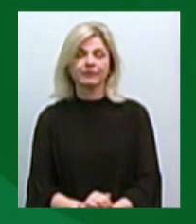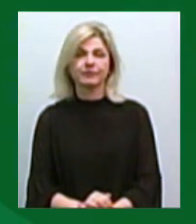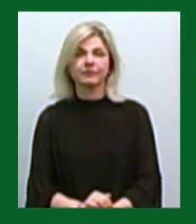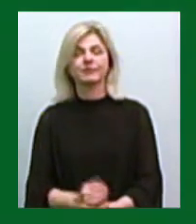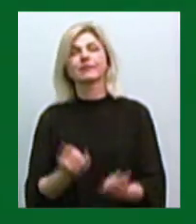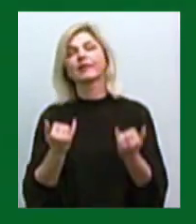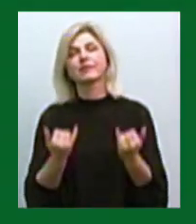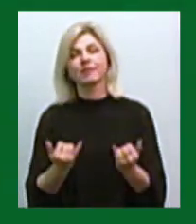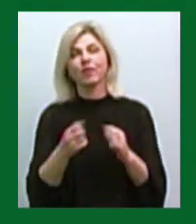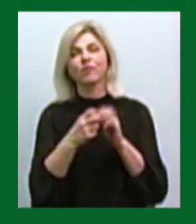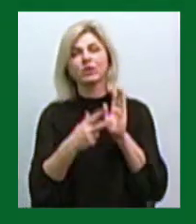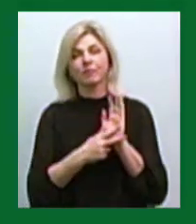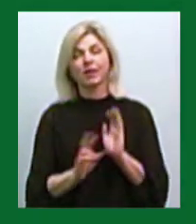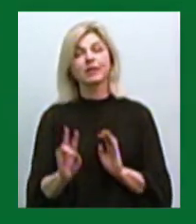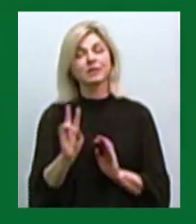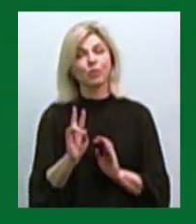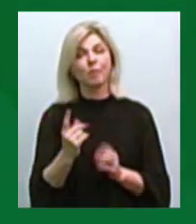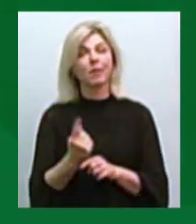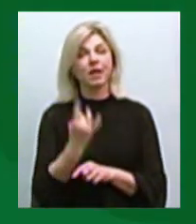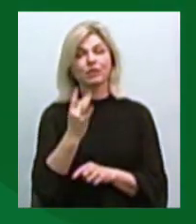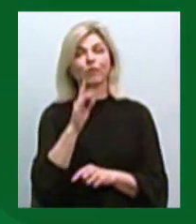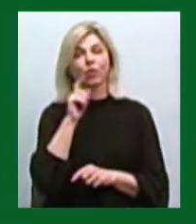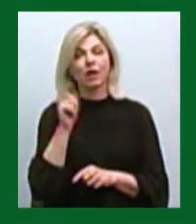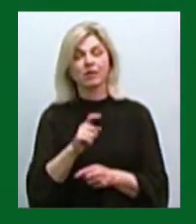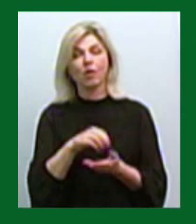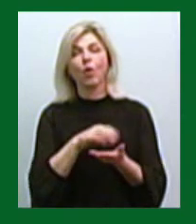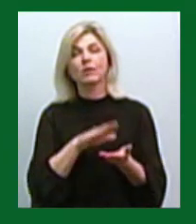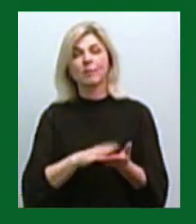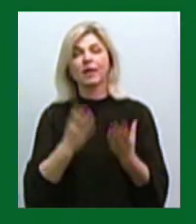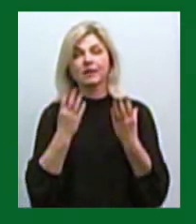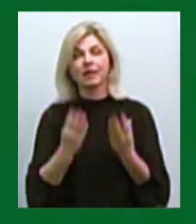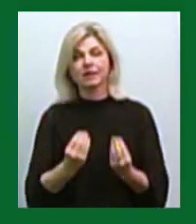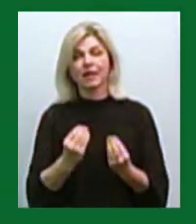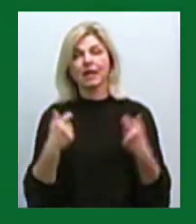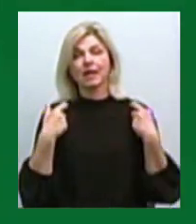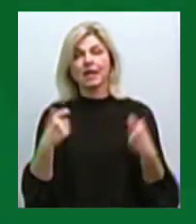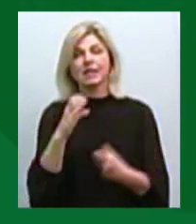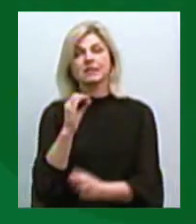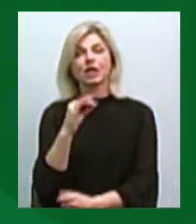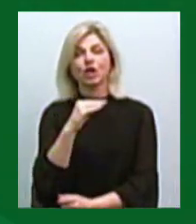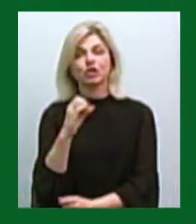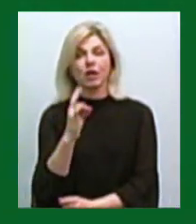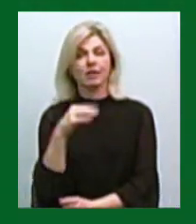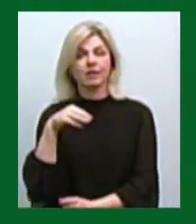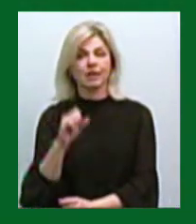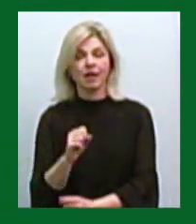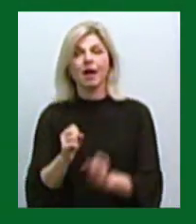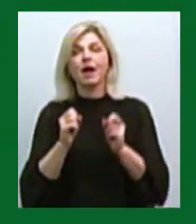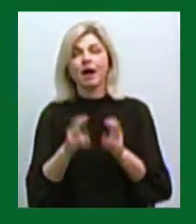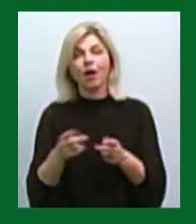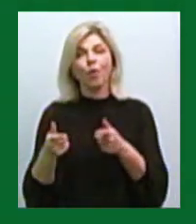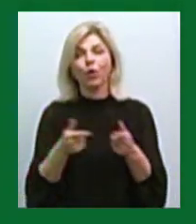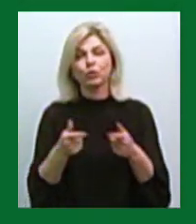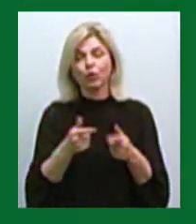Сьогодні, 18 листопада, вперше в Україні візначають День сержанта. Як готують сержантів та як